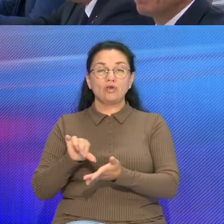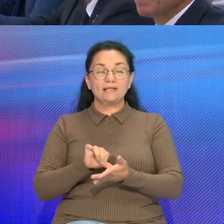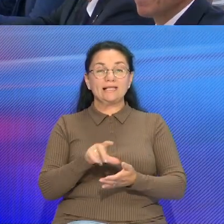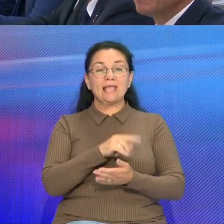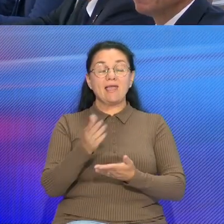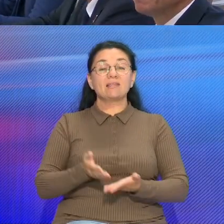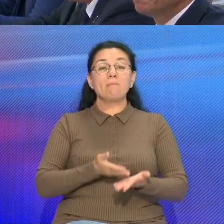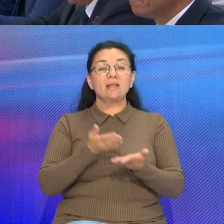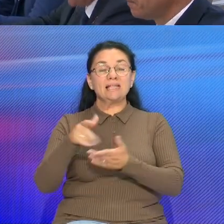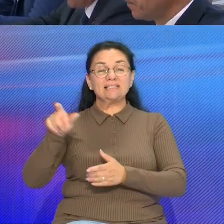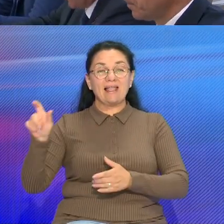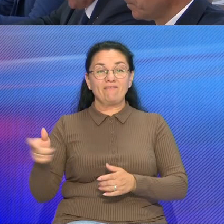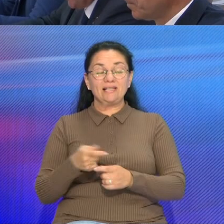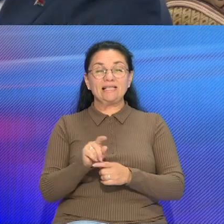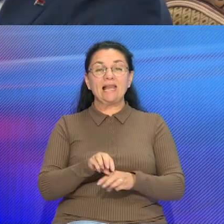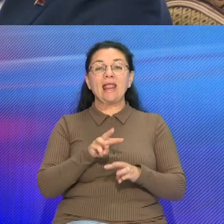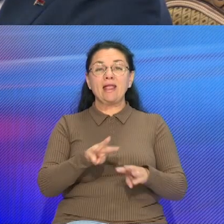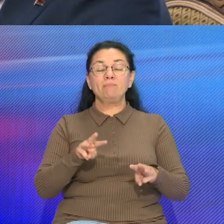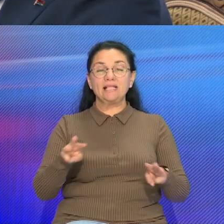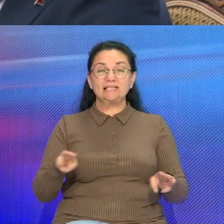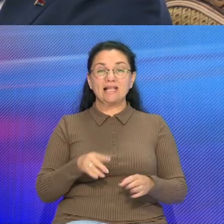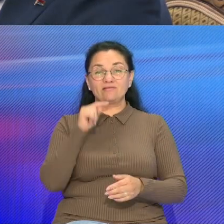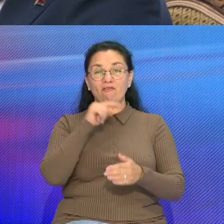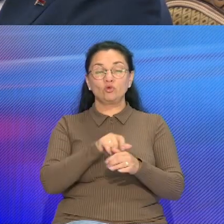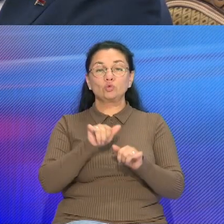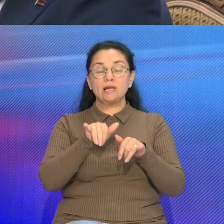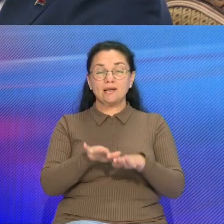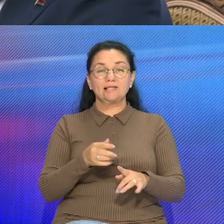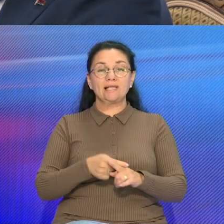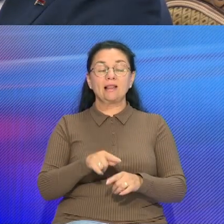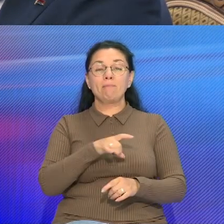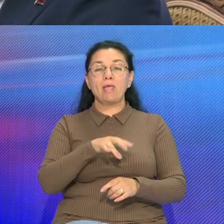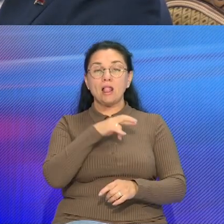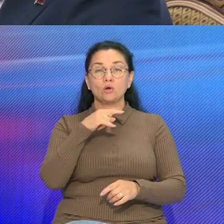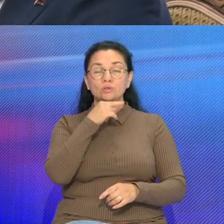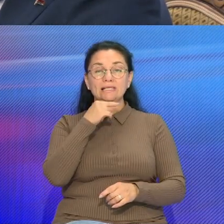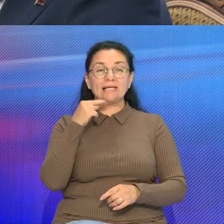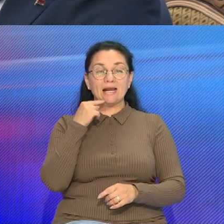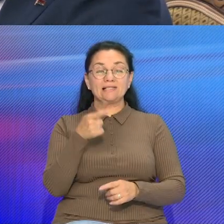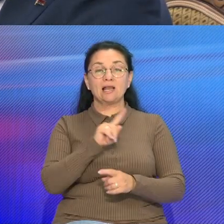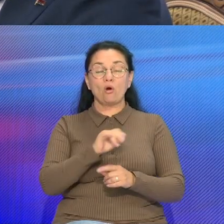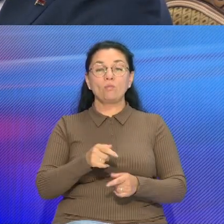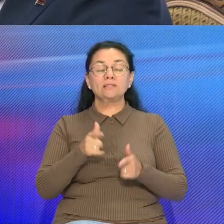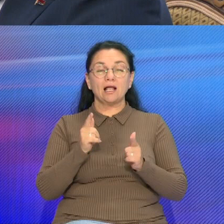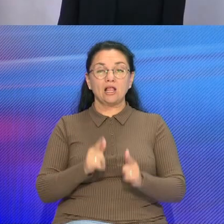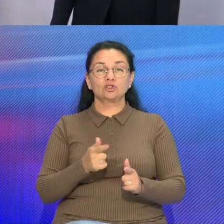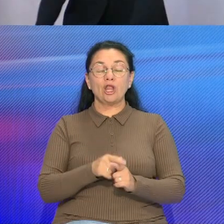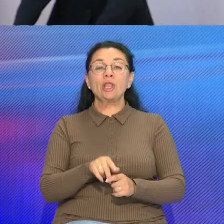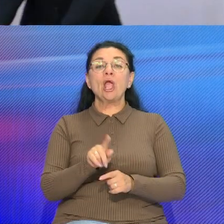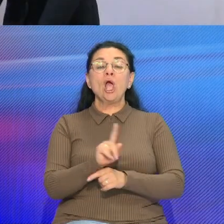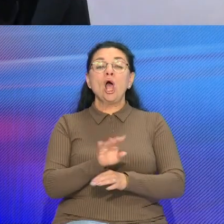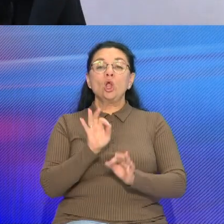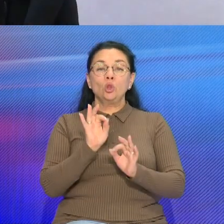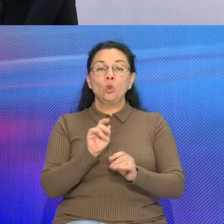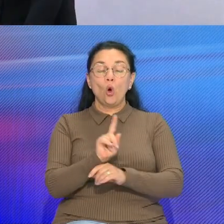– представники Министерства внутренних справ Беларуси и России Баки подписали погоднение об установлении норм и правилов